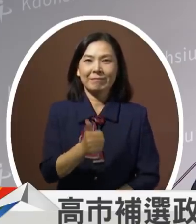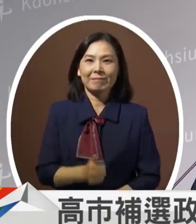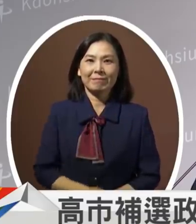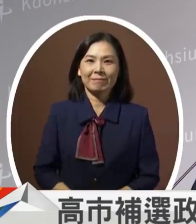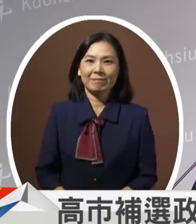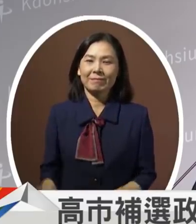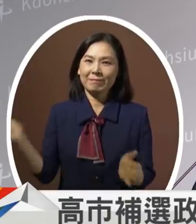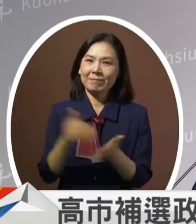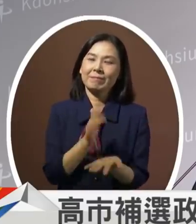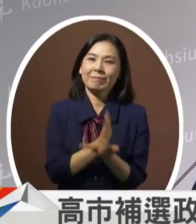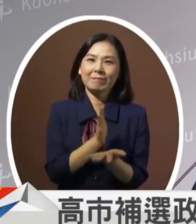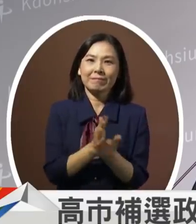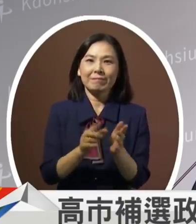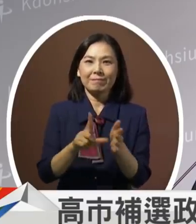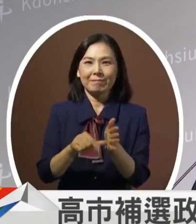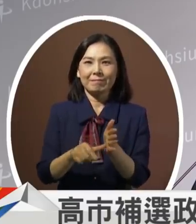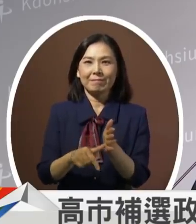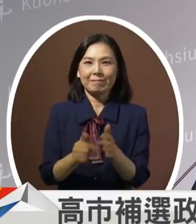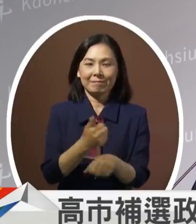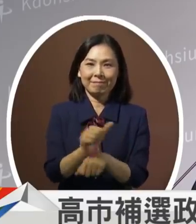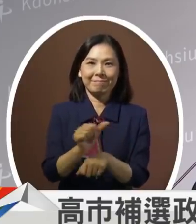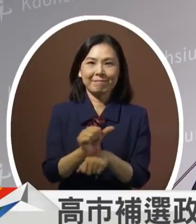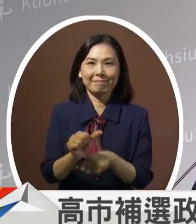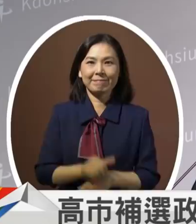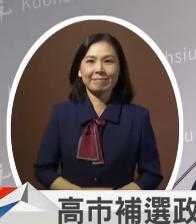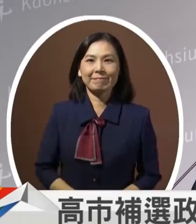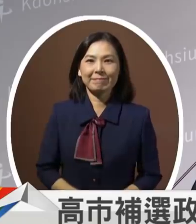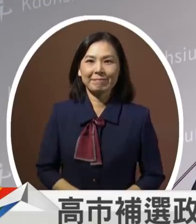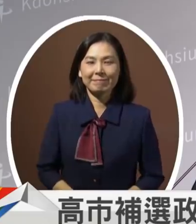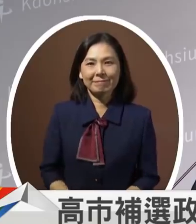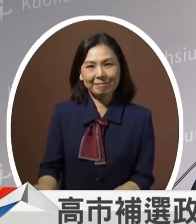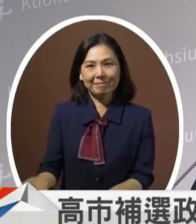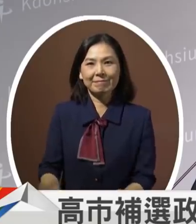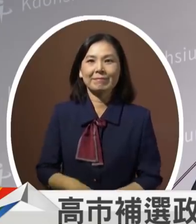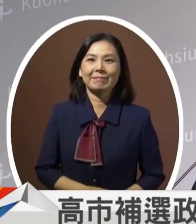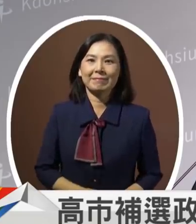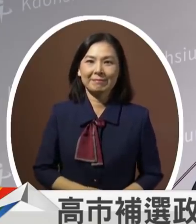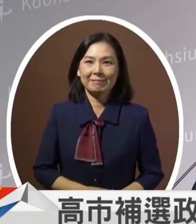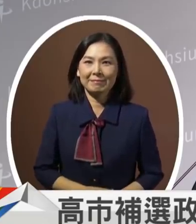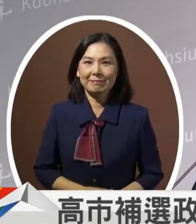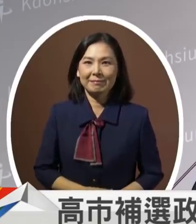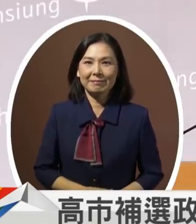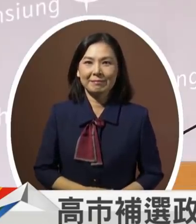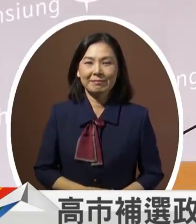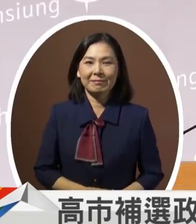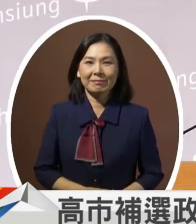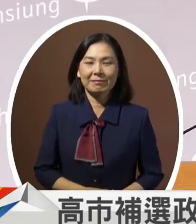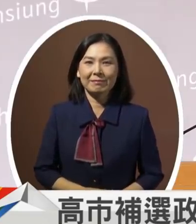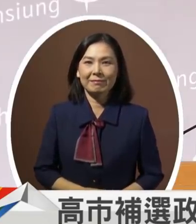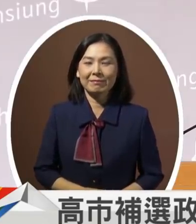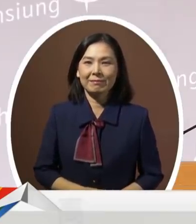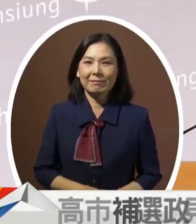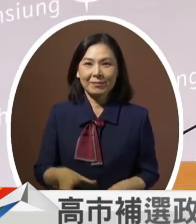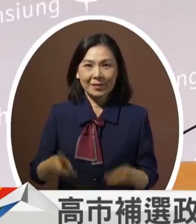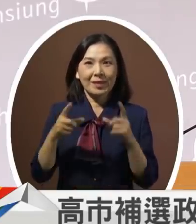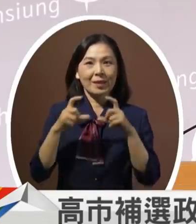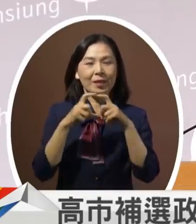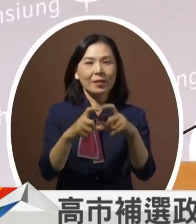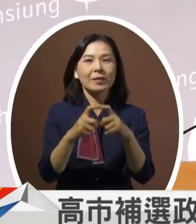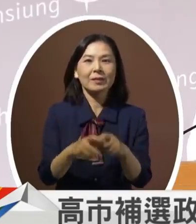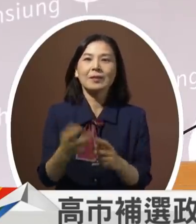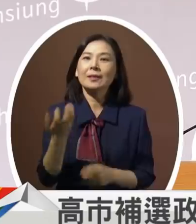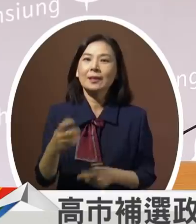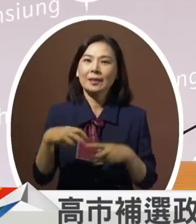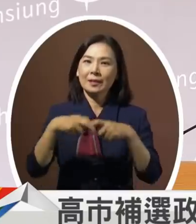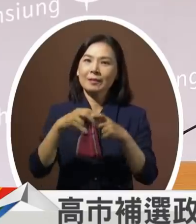结论时间五分钟请发言我想还是要先回应刚刚李议员的